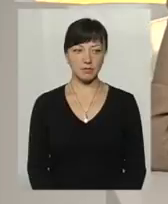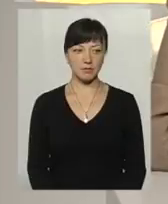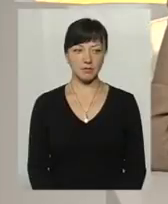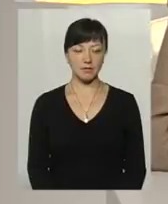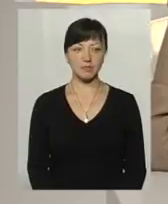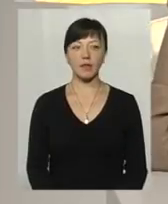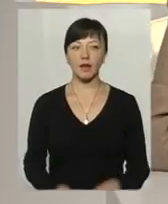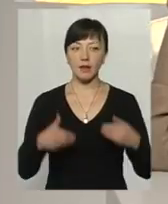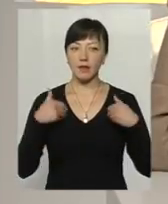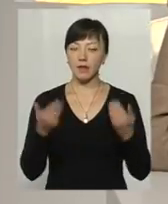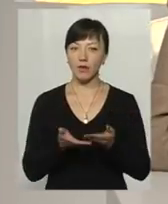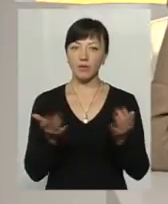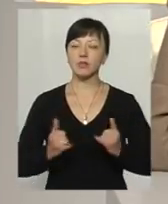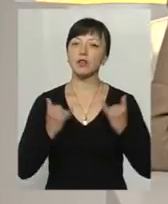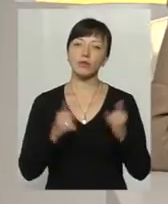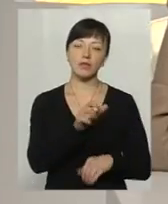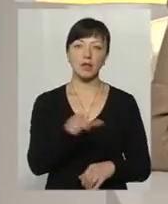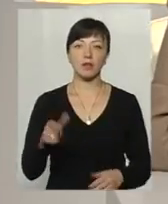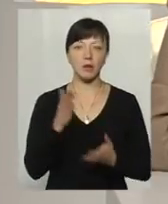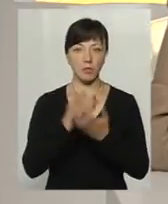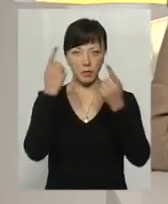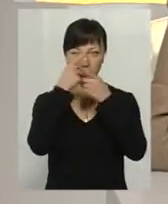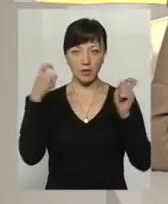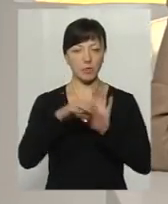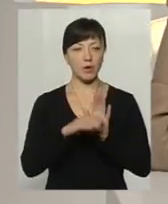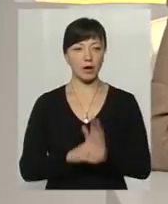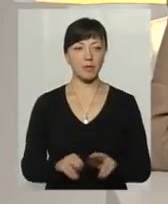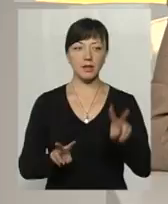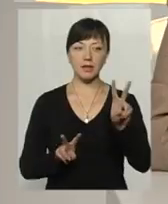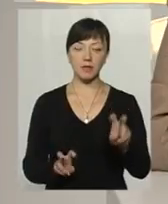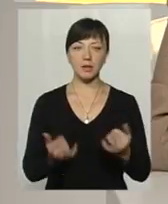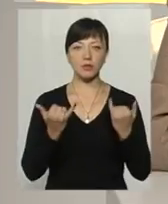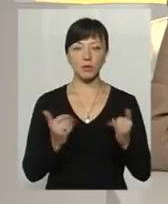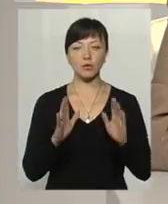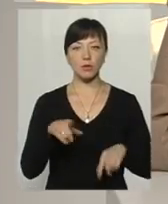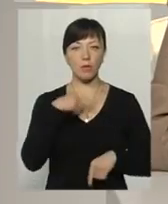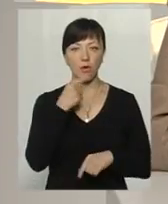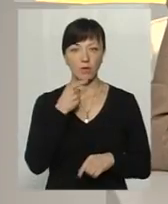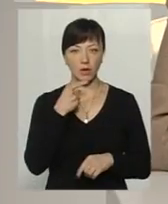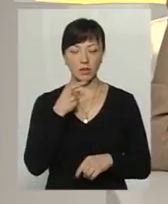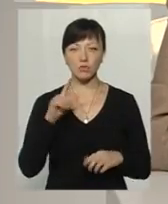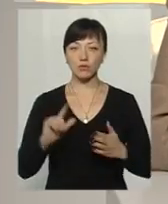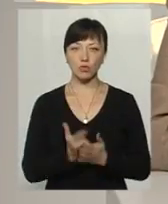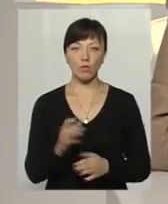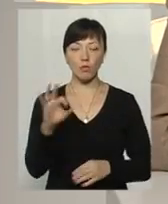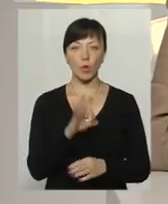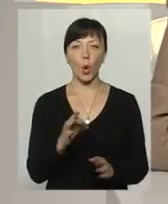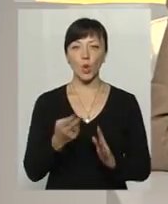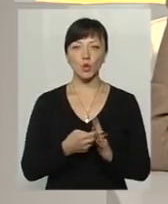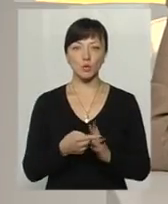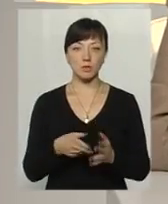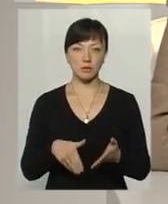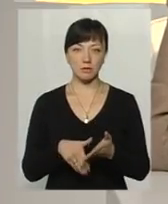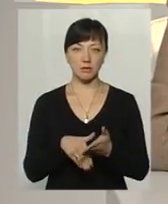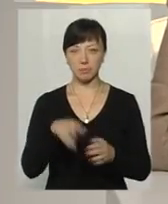Вітаю вас, шановні краяни! У прямому ефірі передача «Тема». І сьогодні ми будемо говорити знову про субсидії.